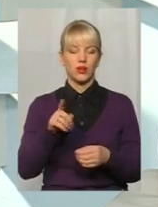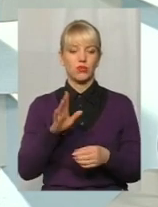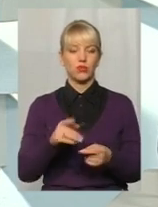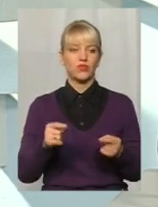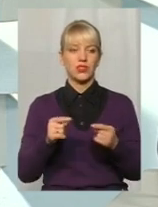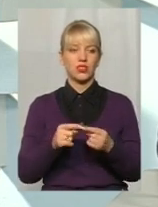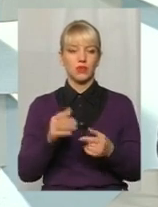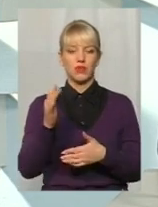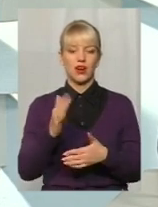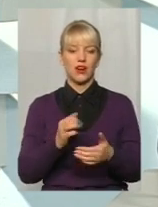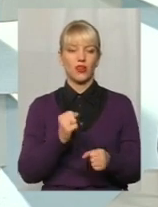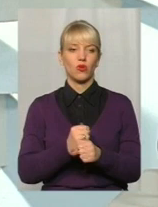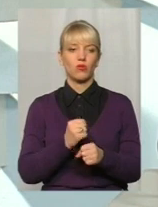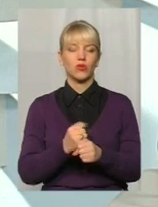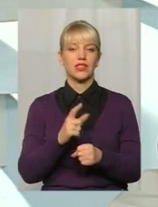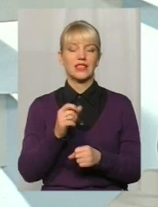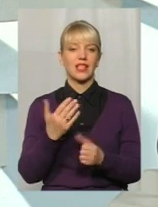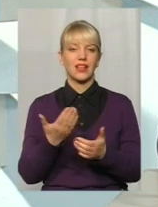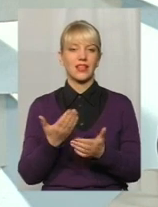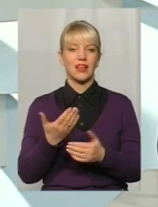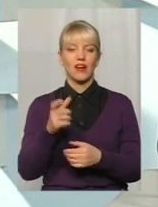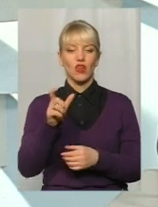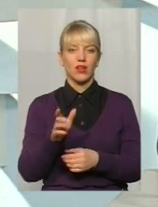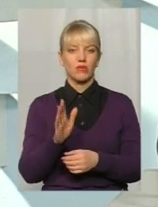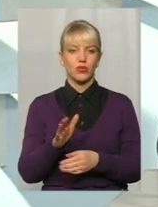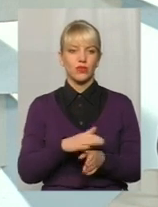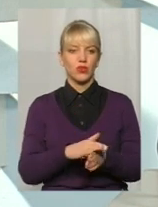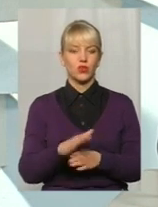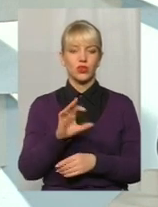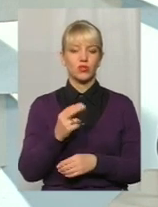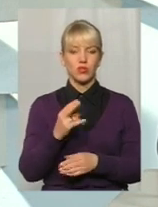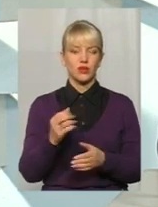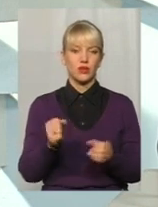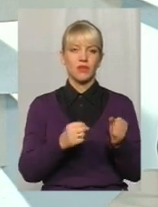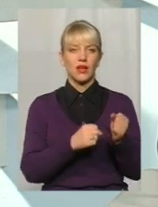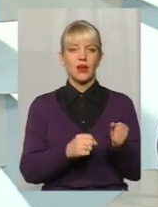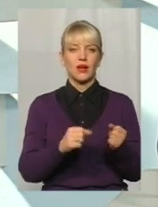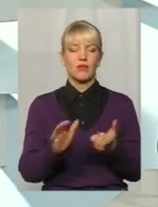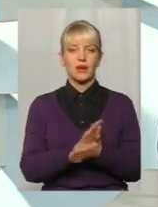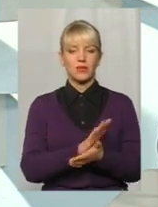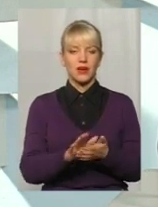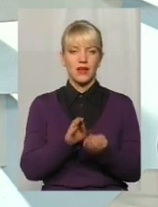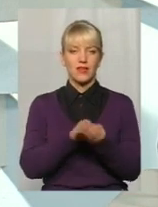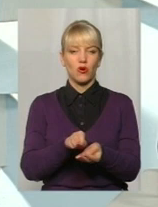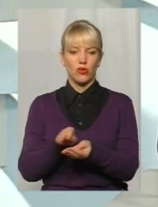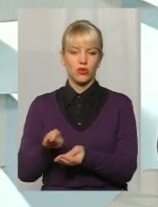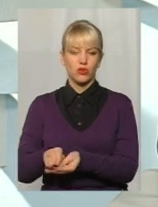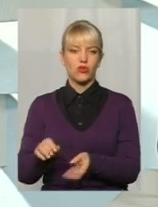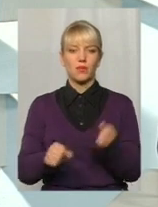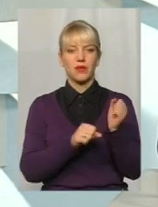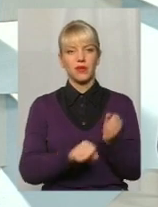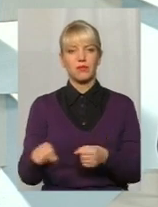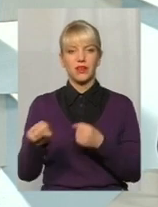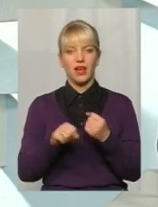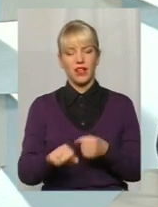визначатись перелік робіт, які вона буде виконувати, це від прибирання кладовищ, підмітання вулиць.